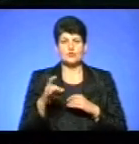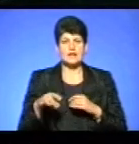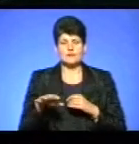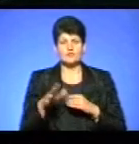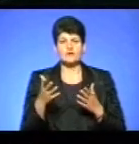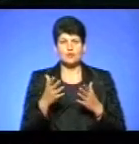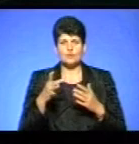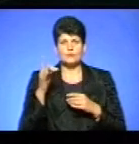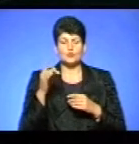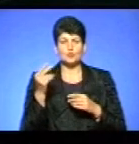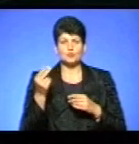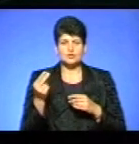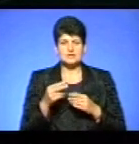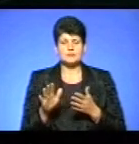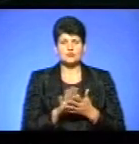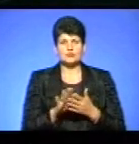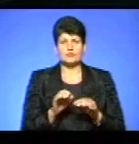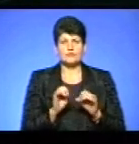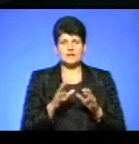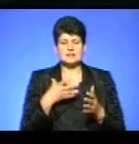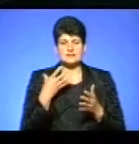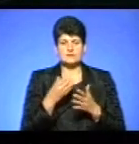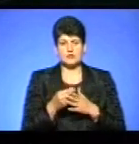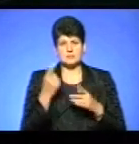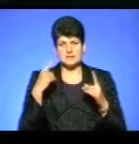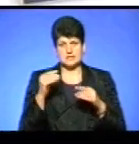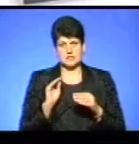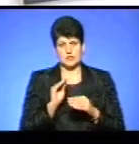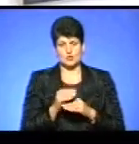ізраїльські художники безкоштовно передали свої мистецькі доробки.